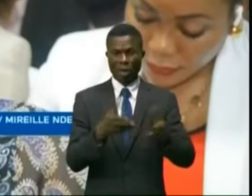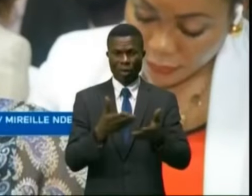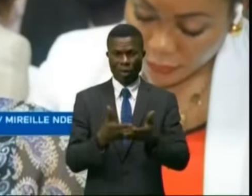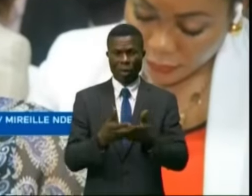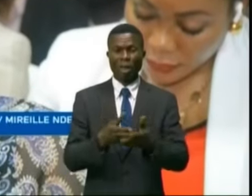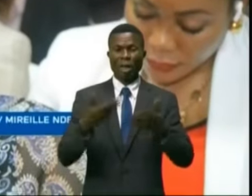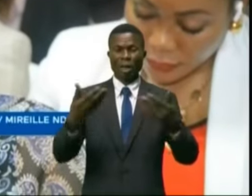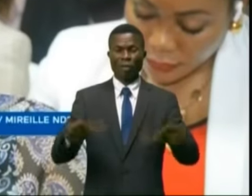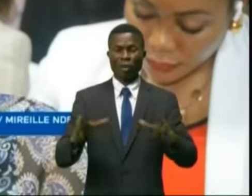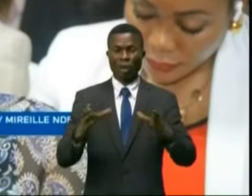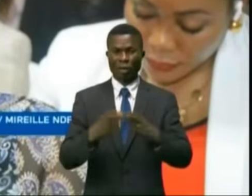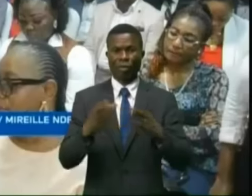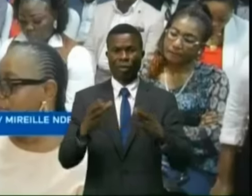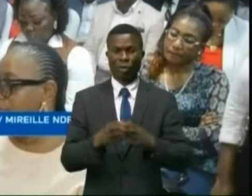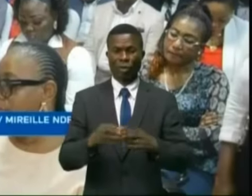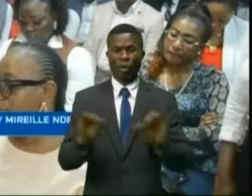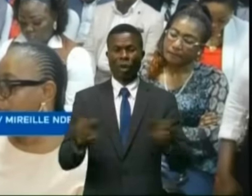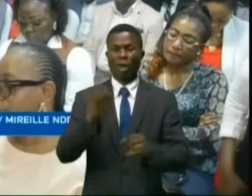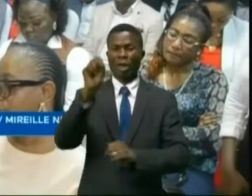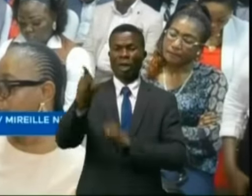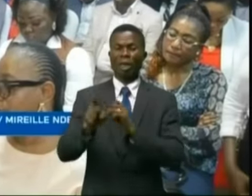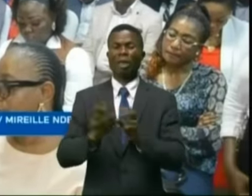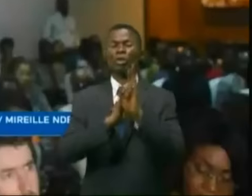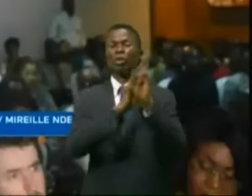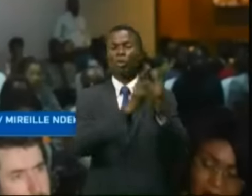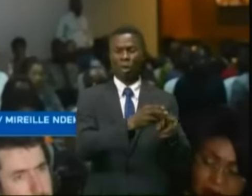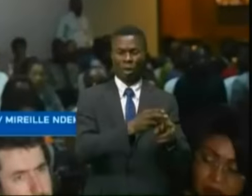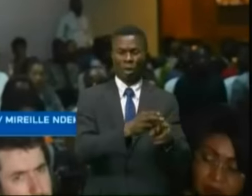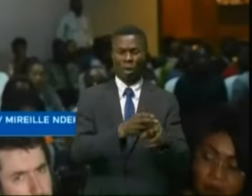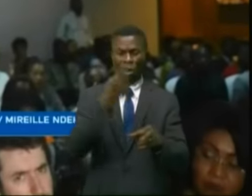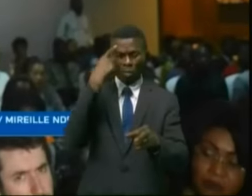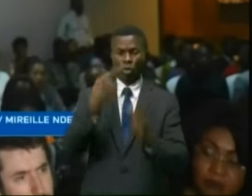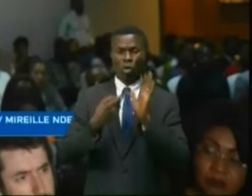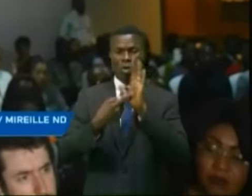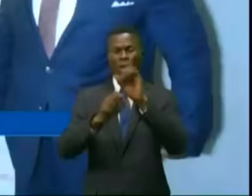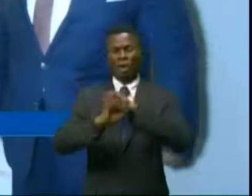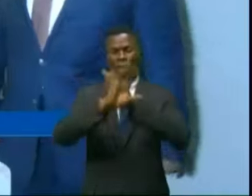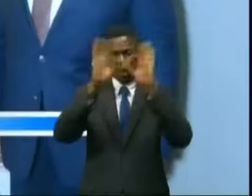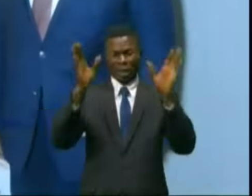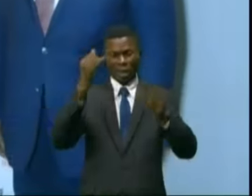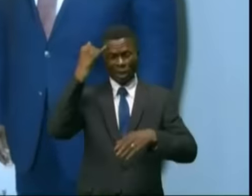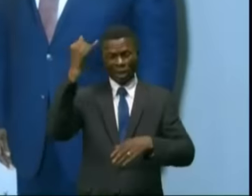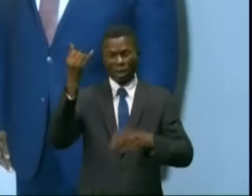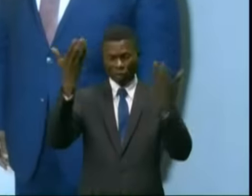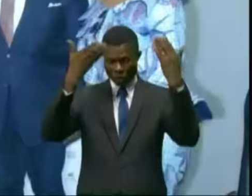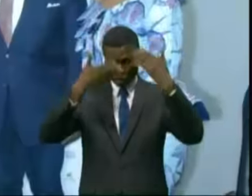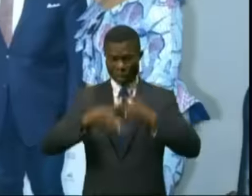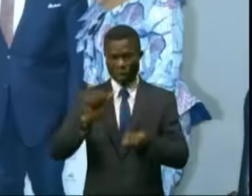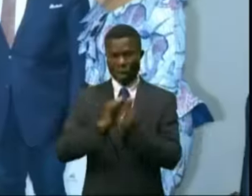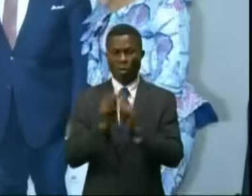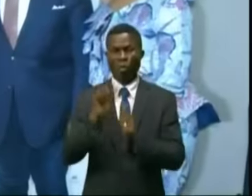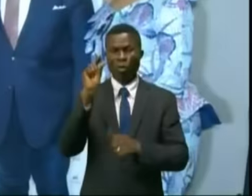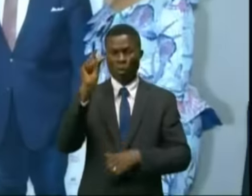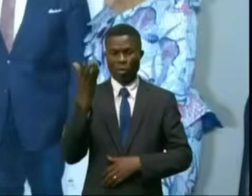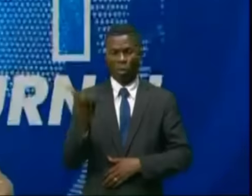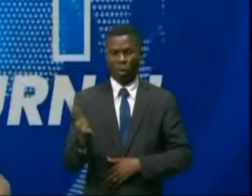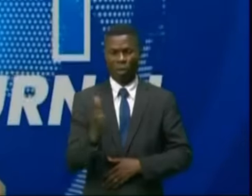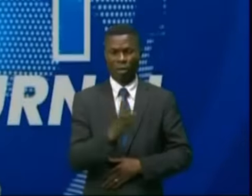été sanctionnée par un jeu de questions-réponses pour éclairer certaines zones d'ombre dans les secteurs miniers.